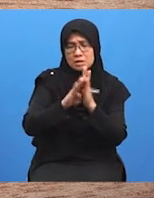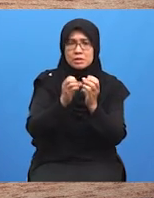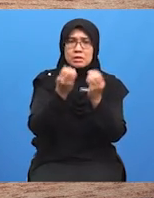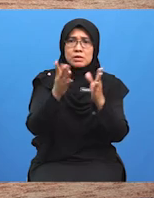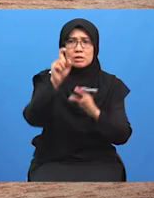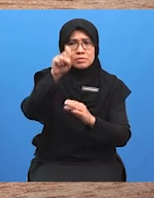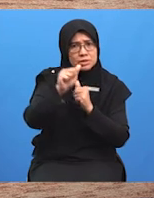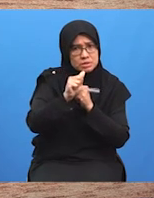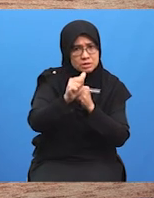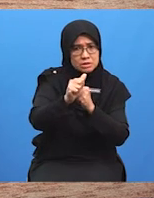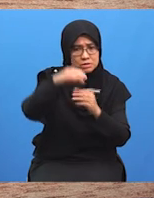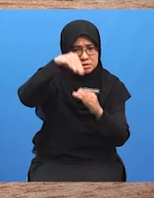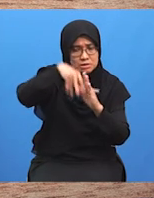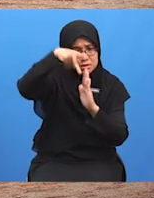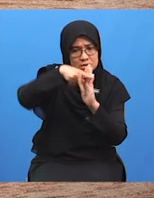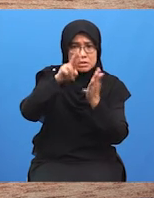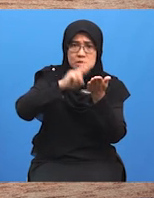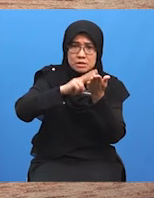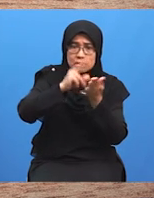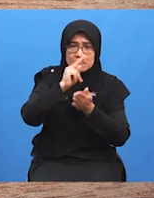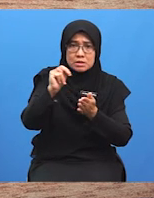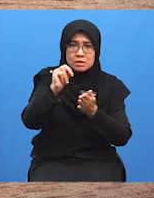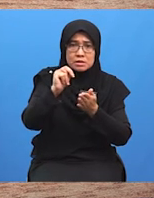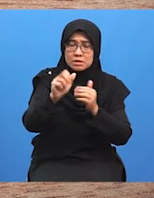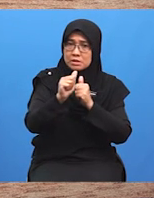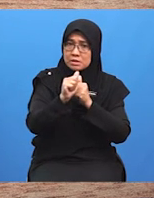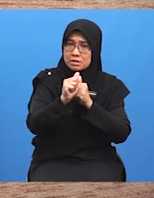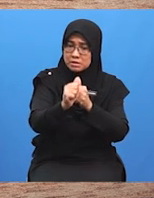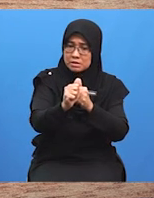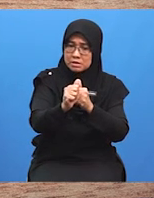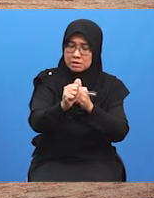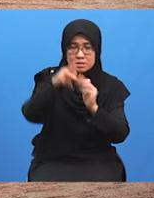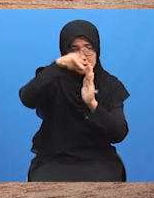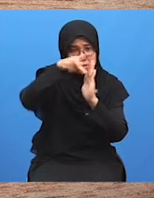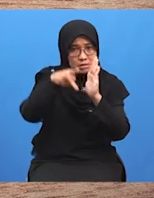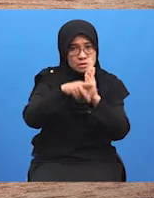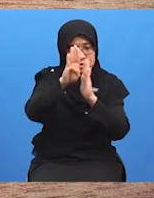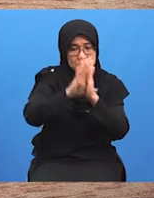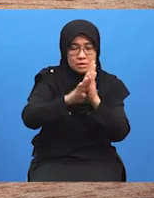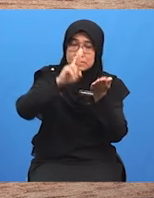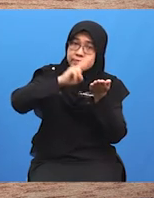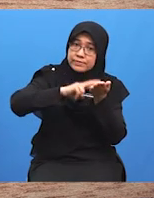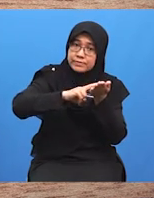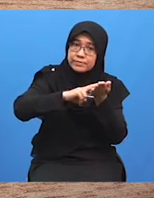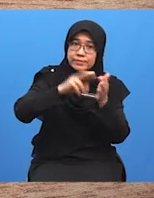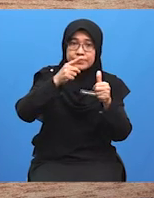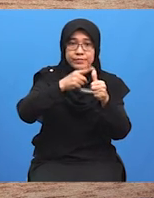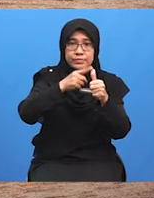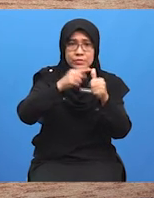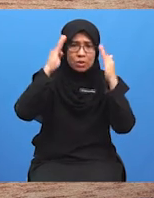dipatuhi dalam perundingan Berikut merupakan prinsip berunding Yang pertama,